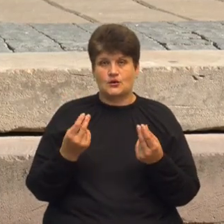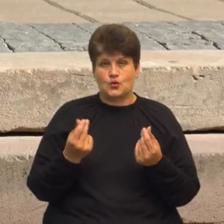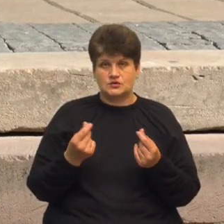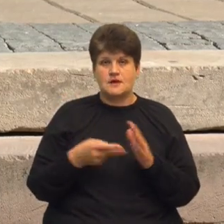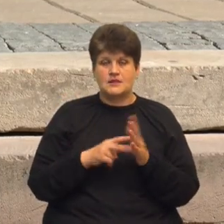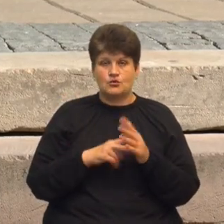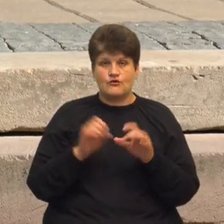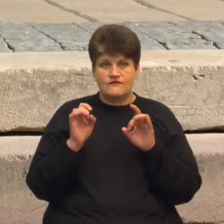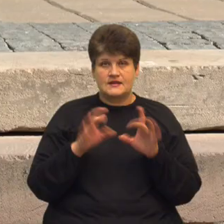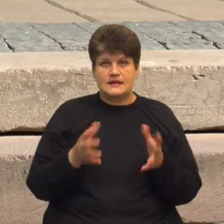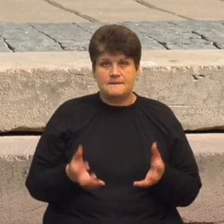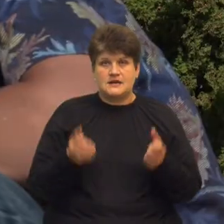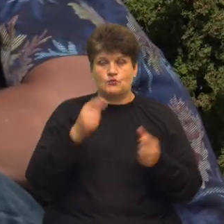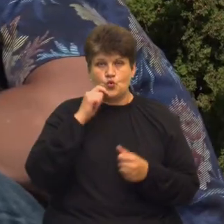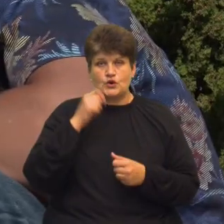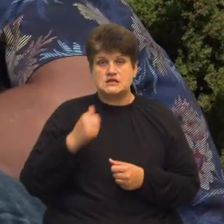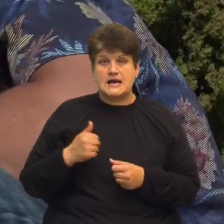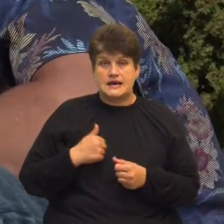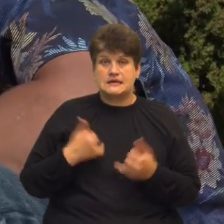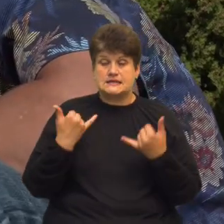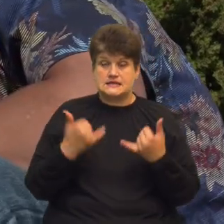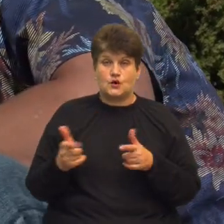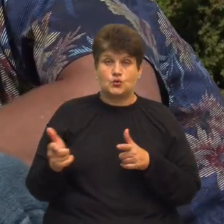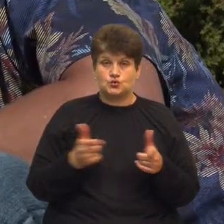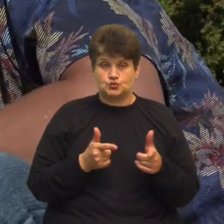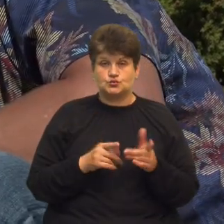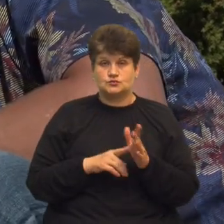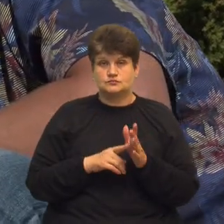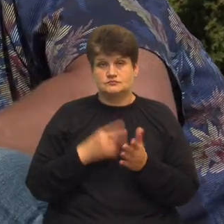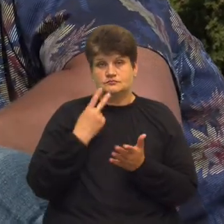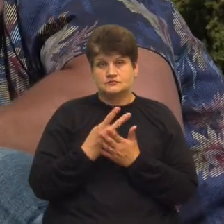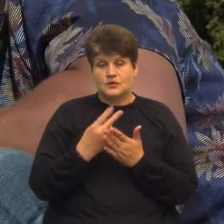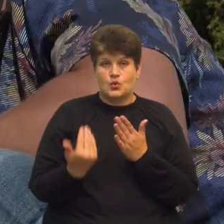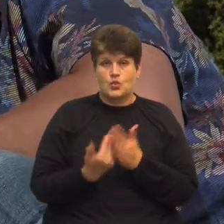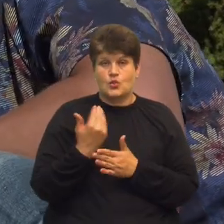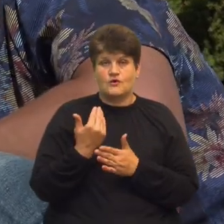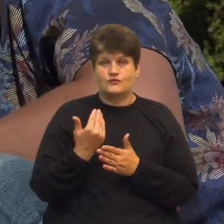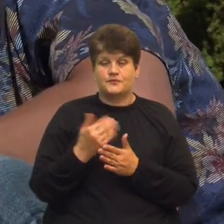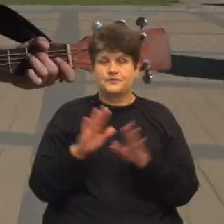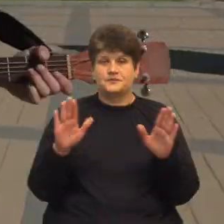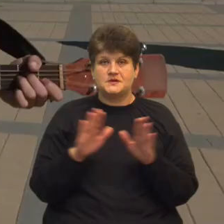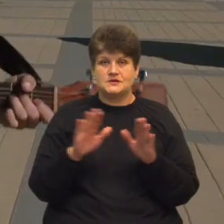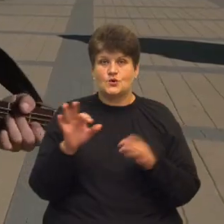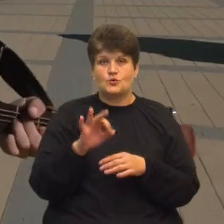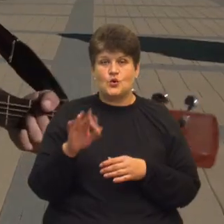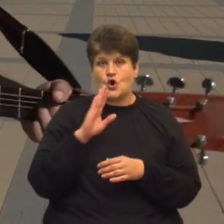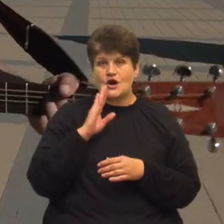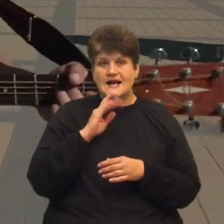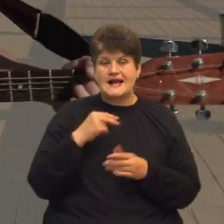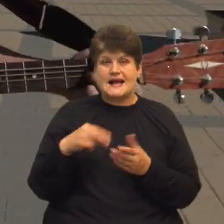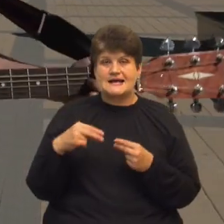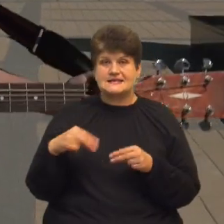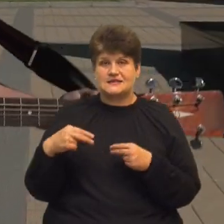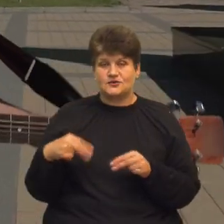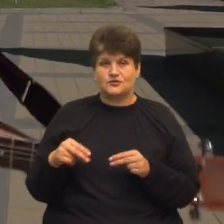на підтримку української армії. А зараз готує прем'єру нової пісні – про касирку із супермаркету. Ти була на чиві,